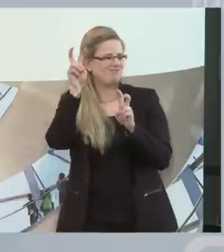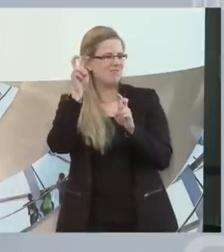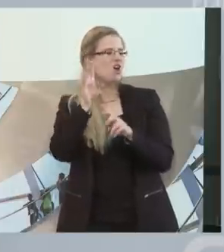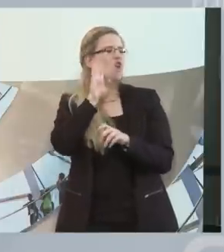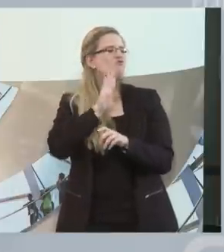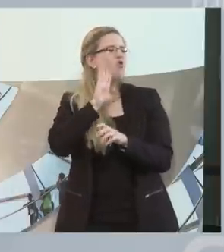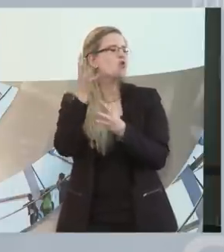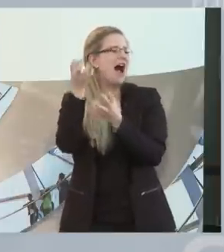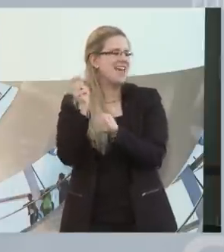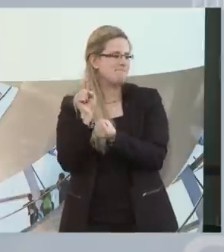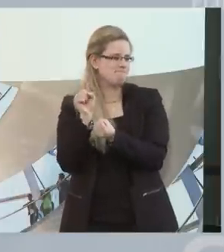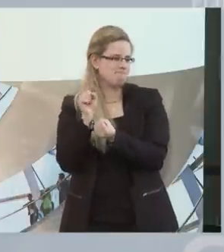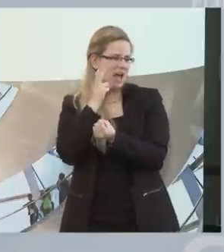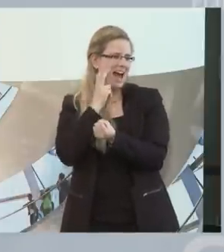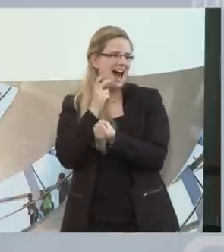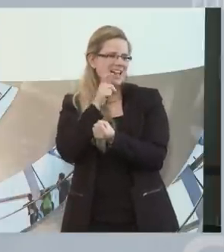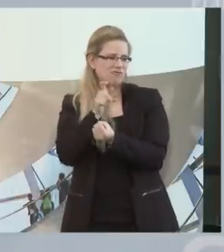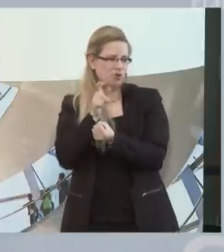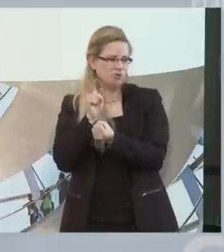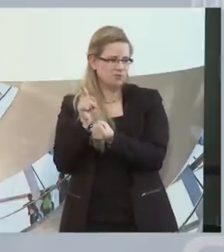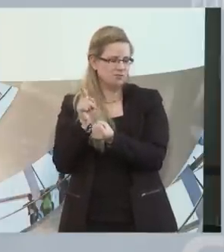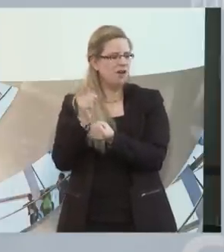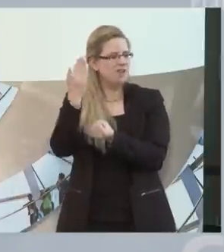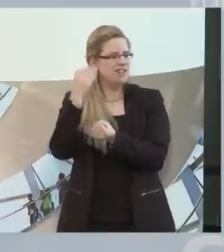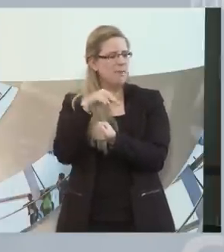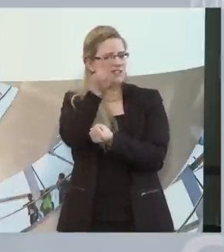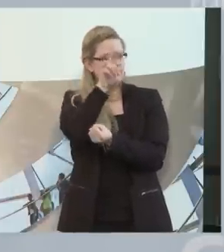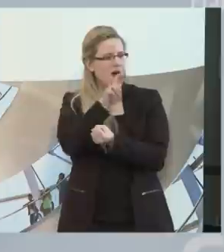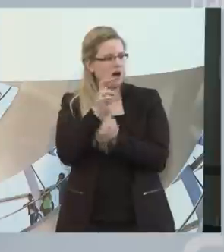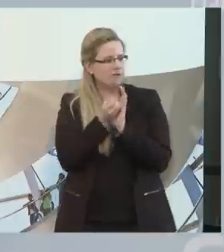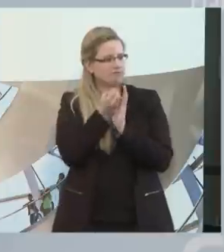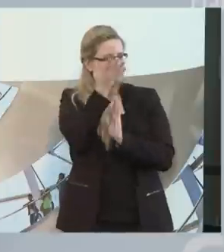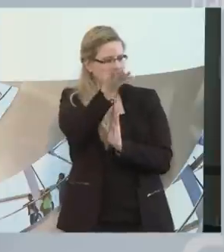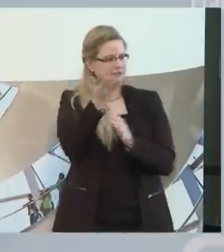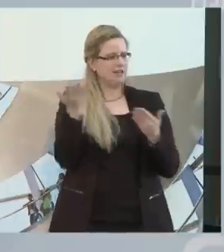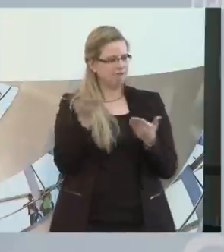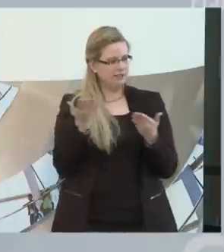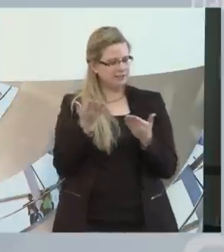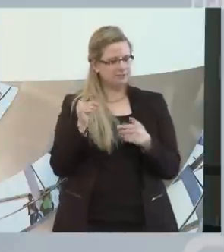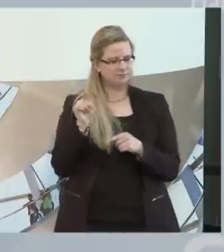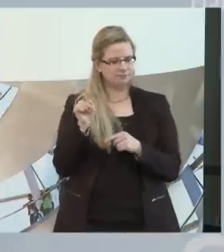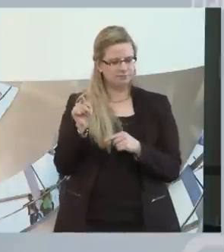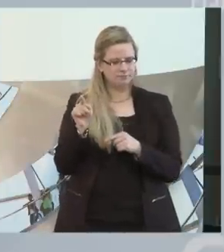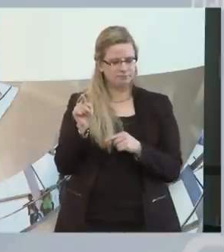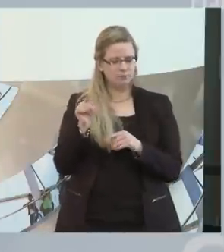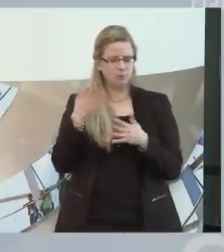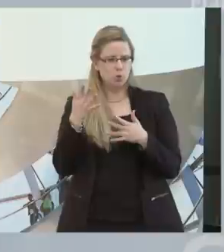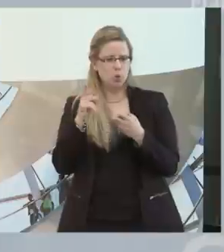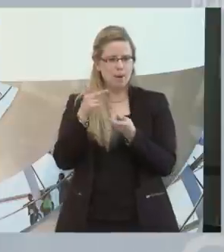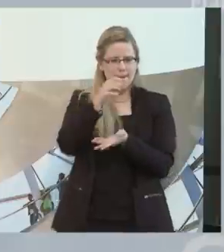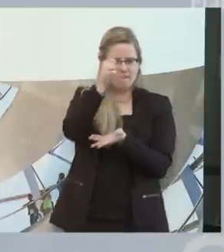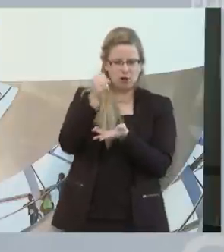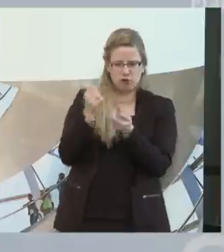wenn ich das nochmal nennen darf, ist damals ein Padagraf geschaffen worden, dass dieses pauschal abgeglichen wird.